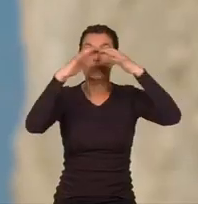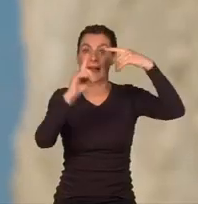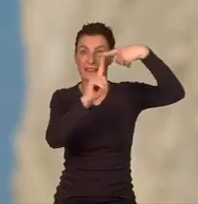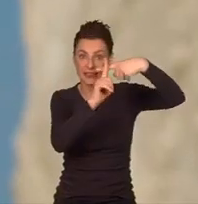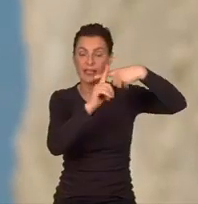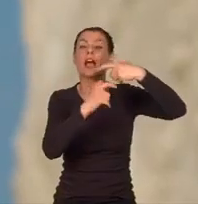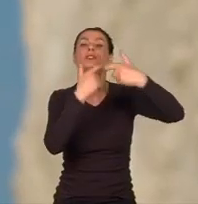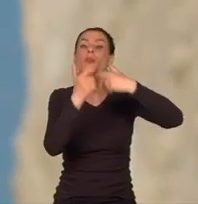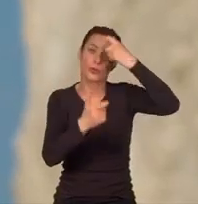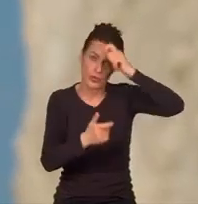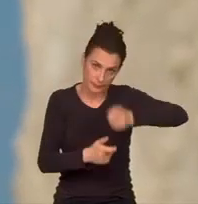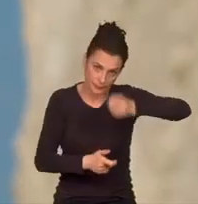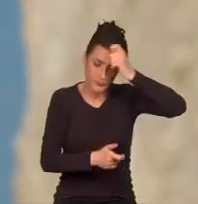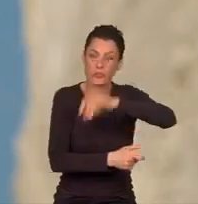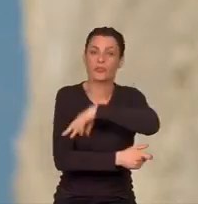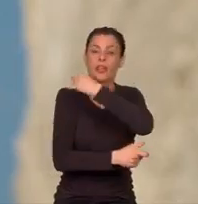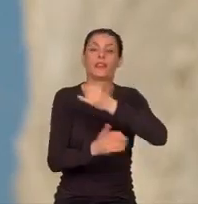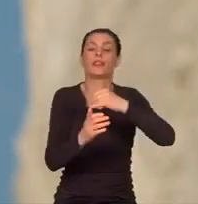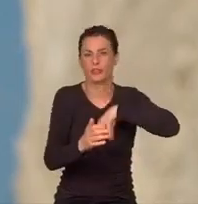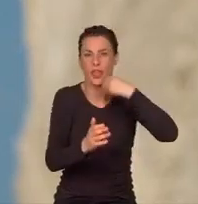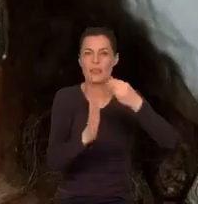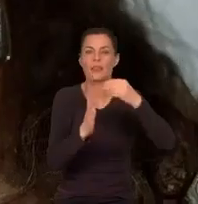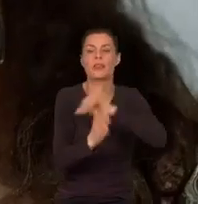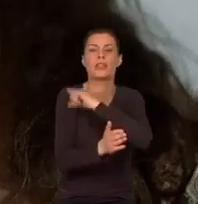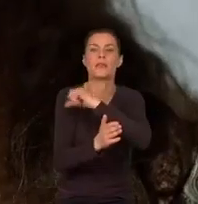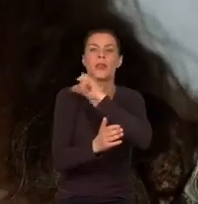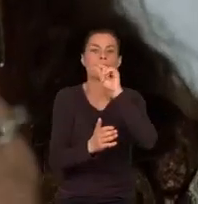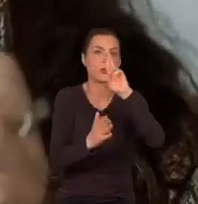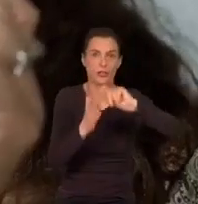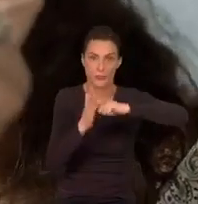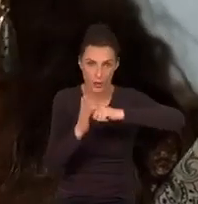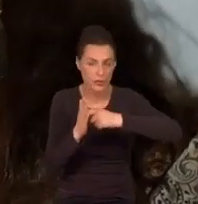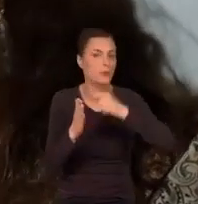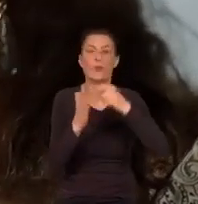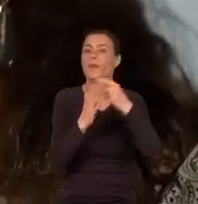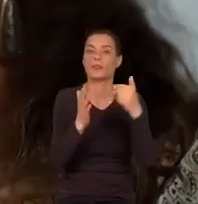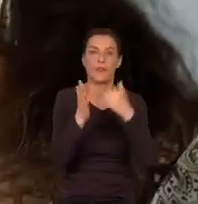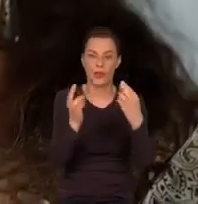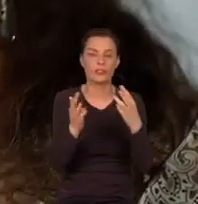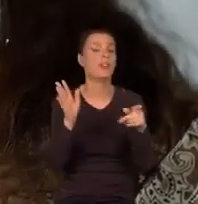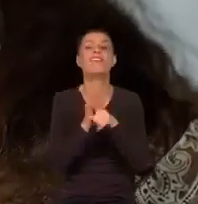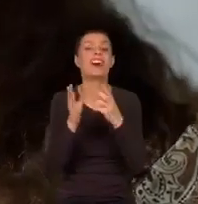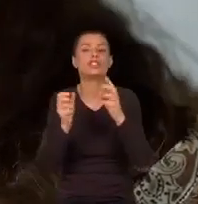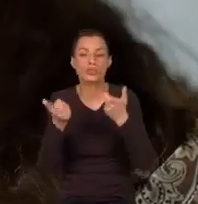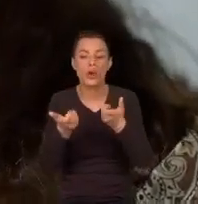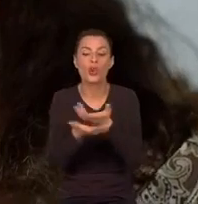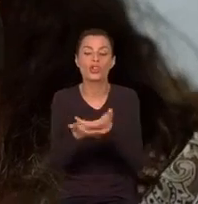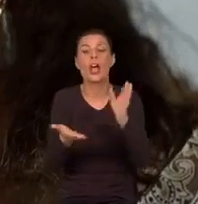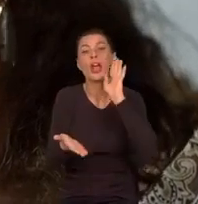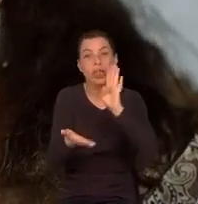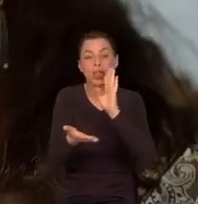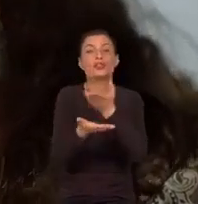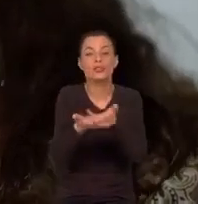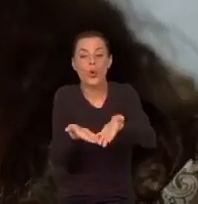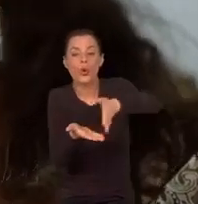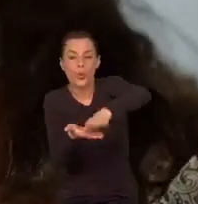Piotra, była zapewne najbardziej złożona. Bo konieczne było tylko to, by grób świętego pozostał tam, gdzie był